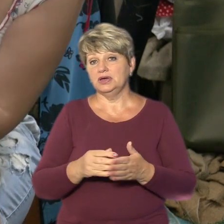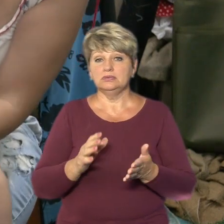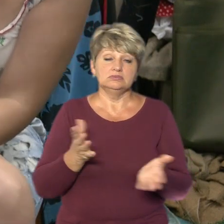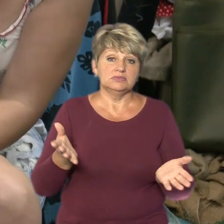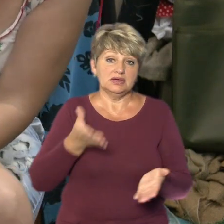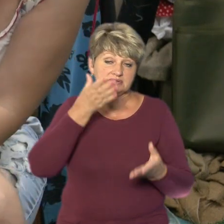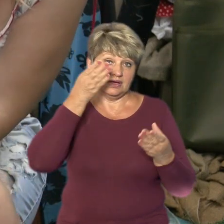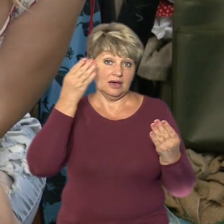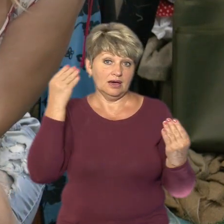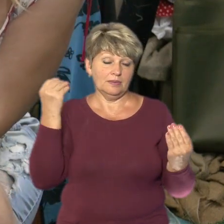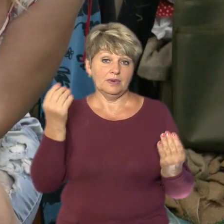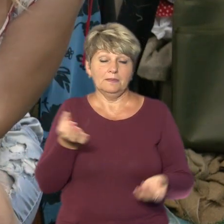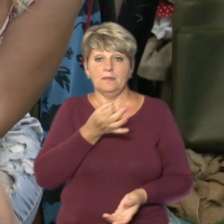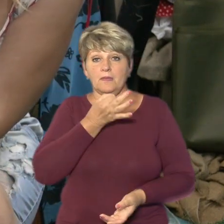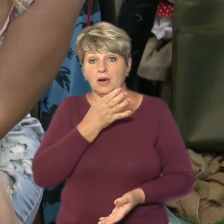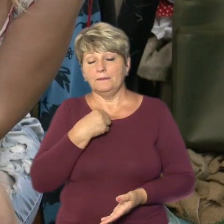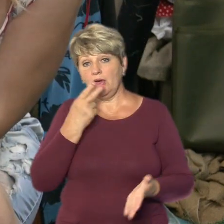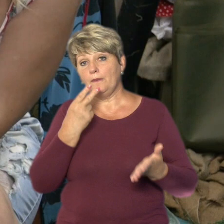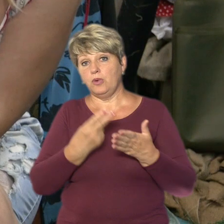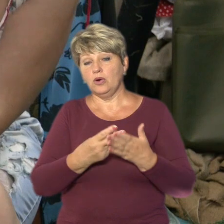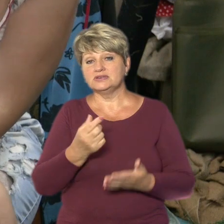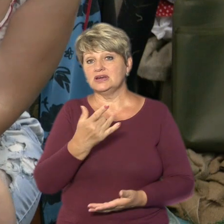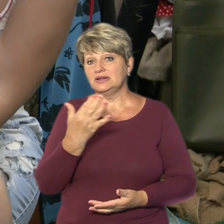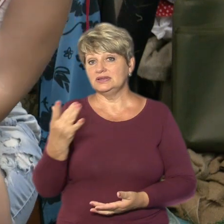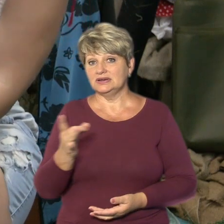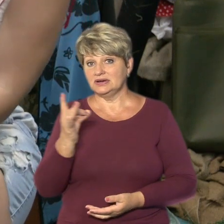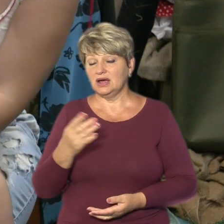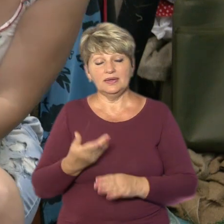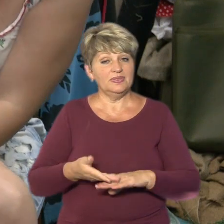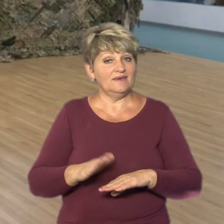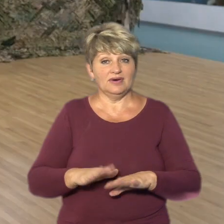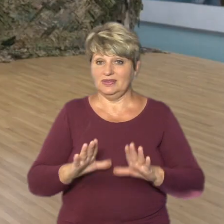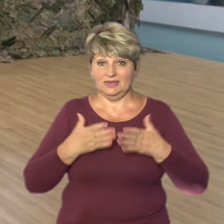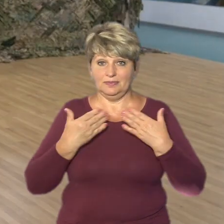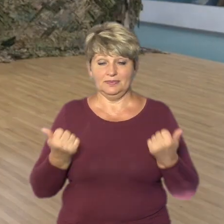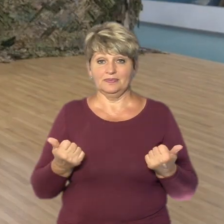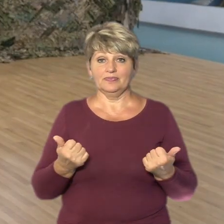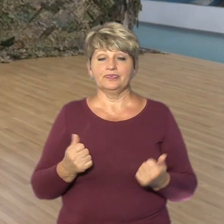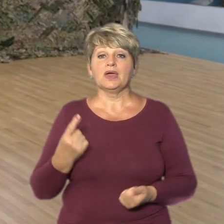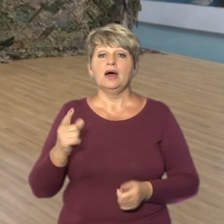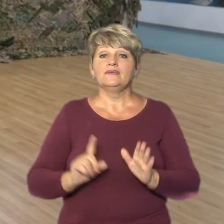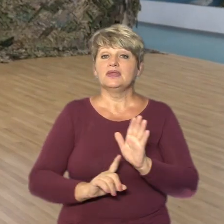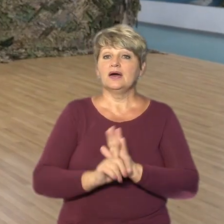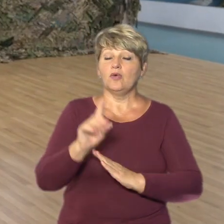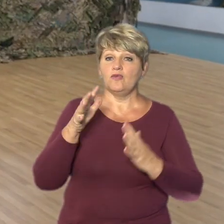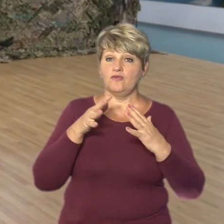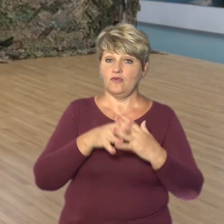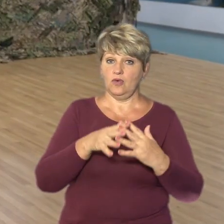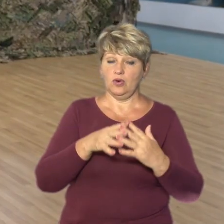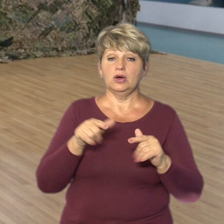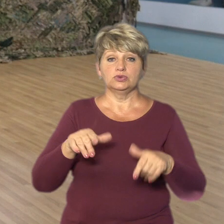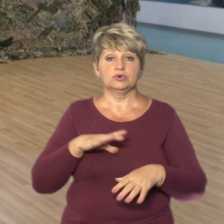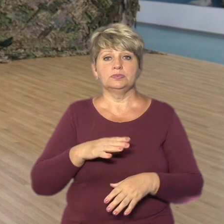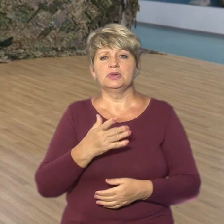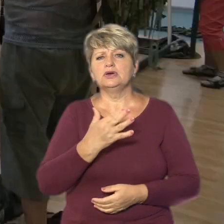захоплюєшся. Це мені показали там пару разів, і воно і не важко його плести. У перші дні повномасштабного вторгнення тут